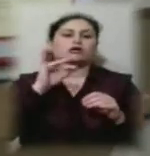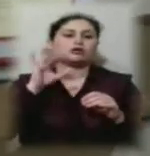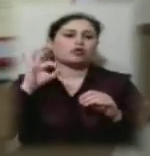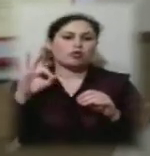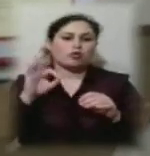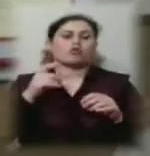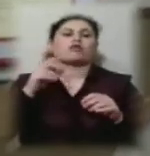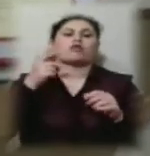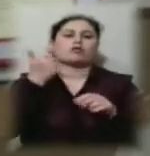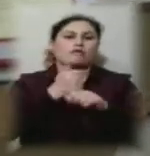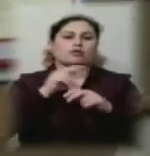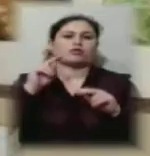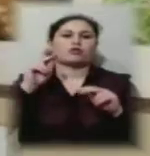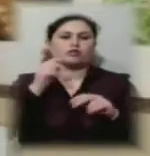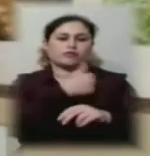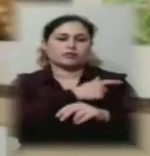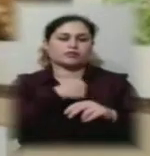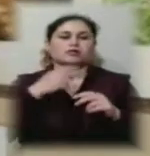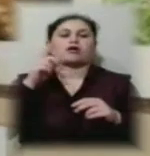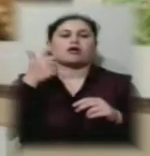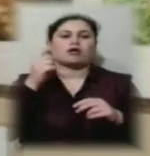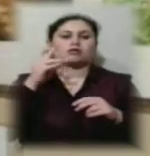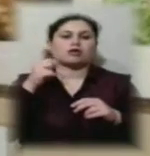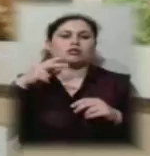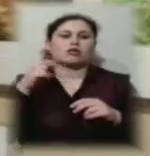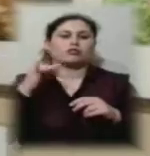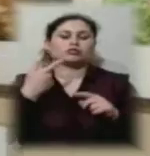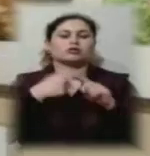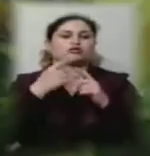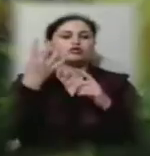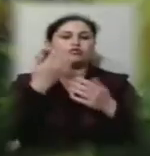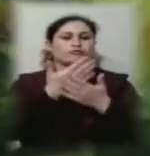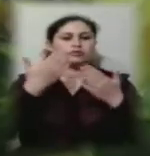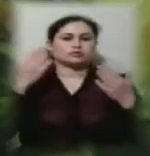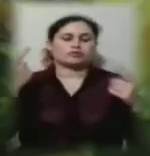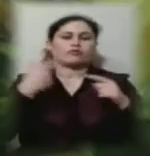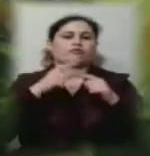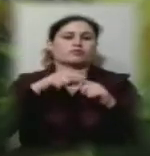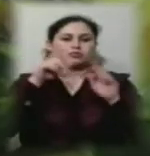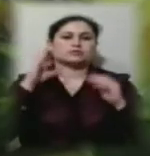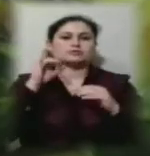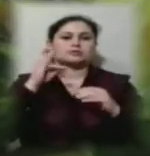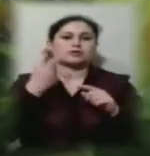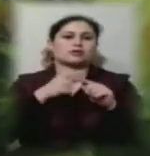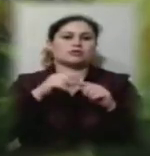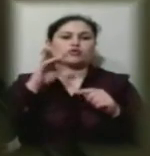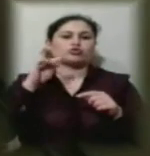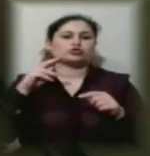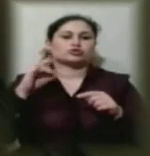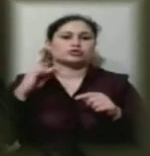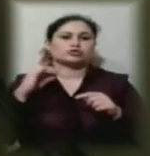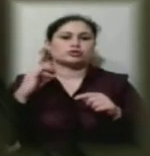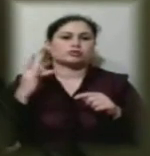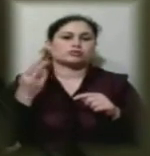Центру служби крові Ганна Лагутіна, це четверта виставка у стінах цього закладу. Це вже наша добра